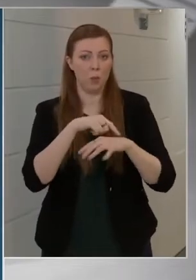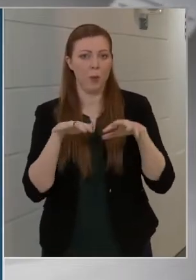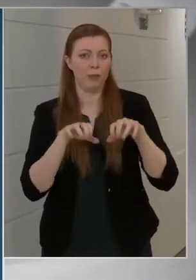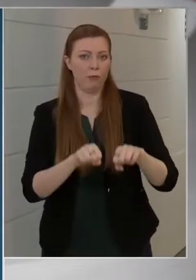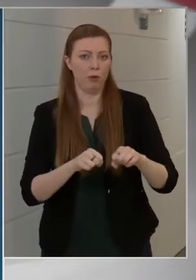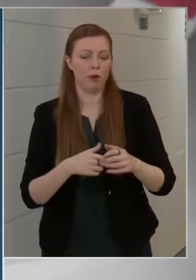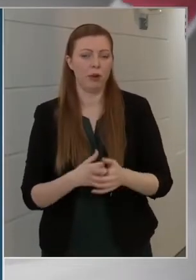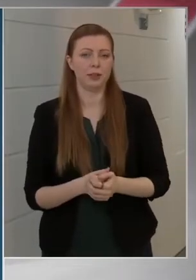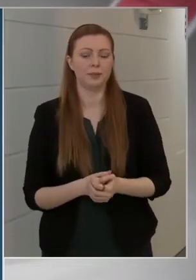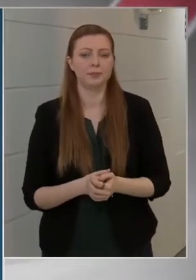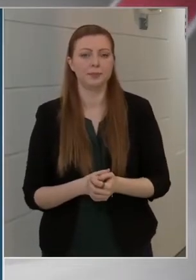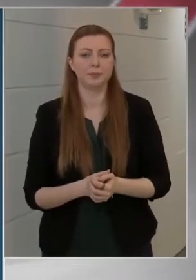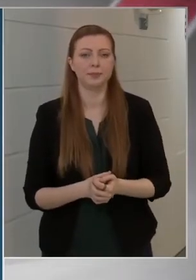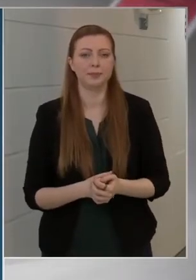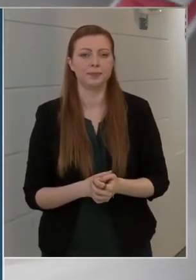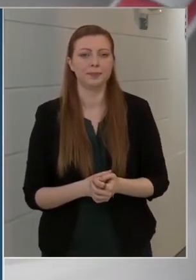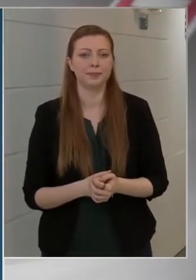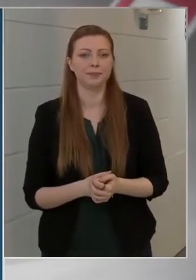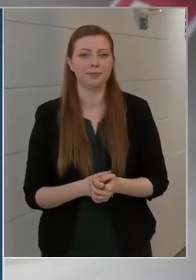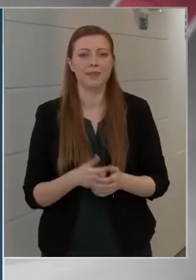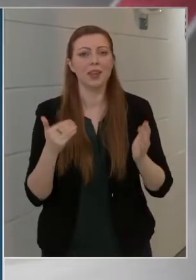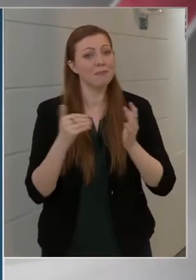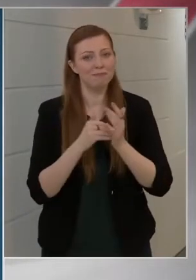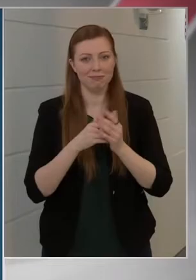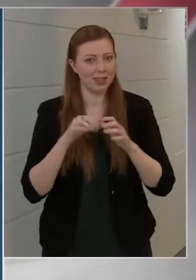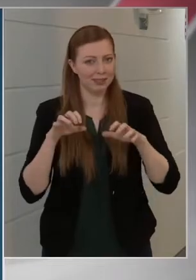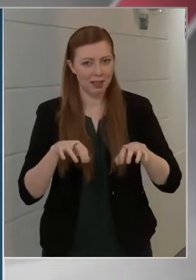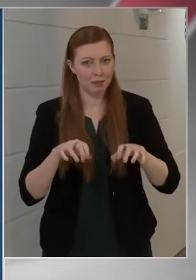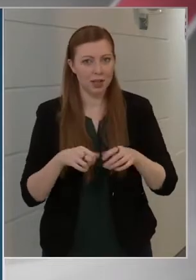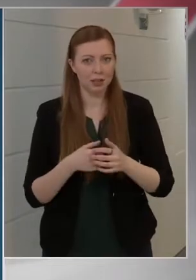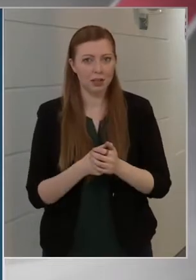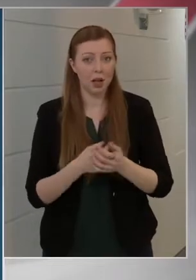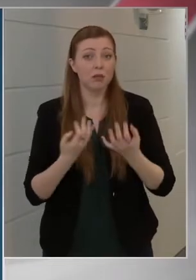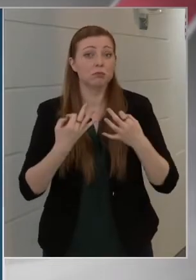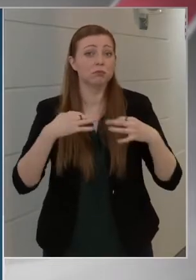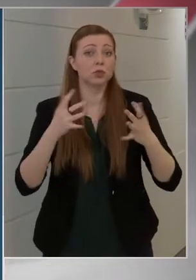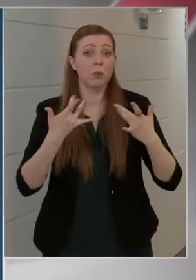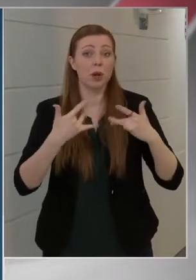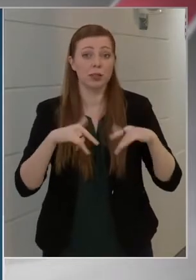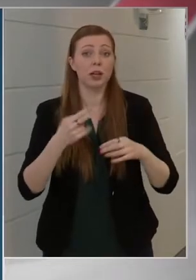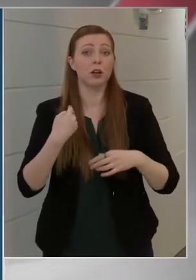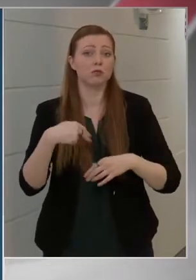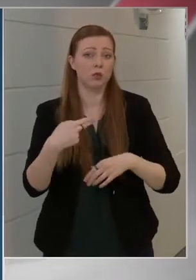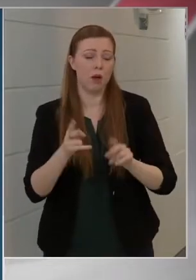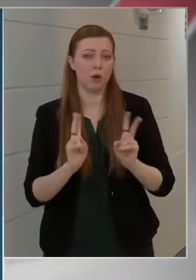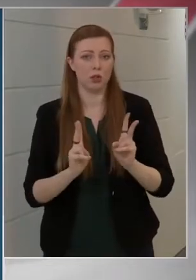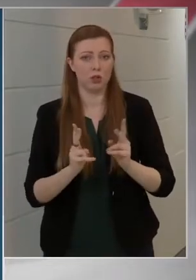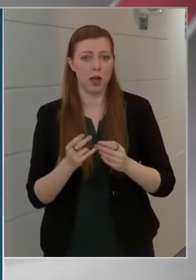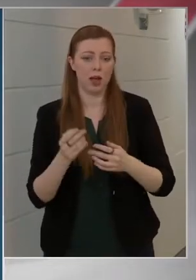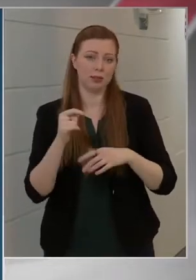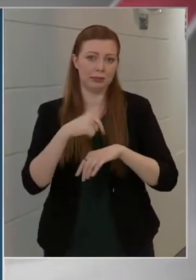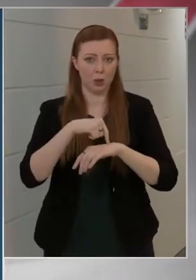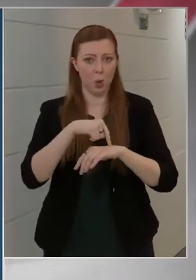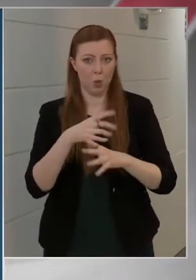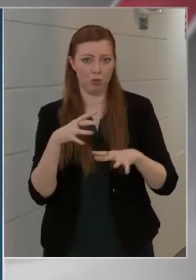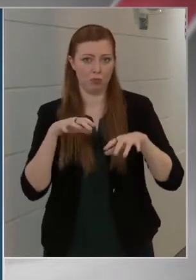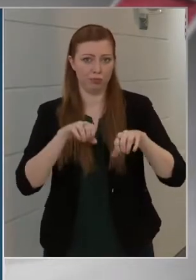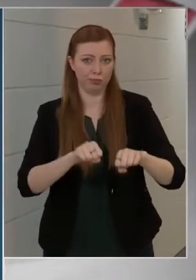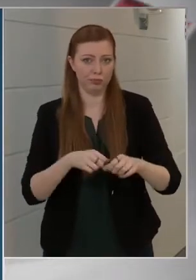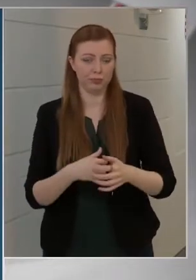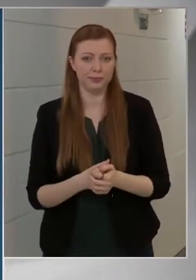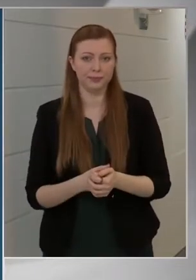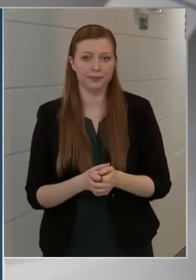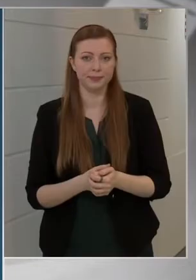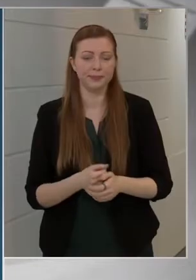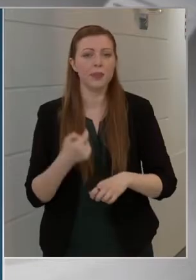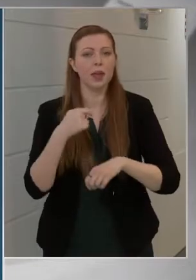Aki még nem tette, a szabad helyekre még továbbra is időpontot foglalhat. Az